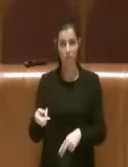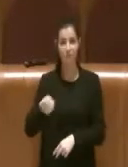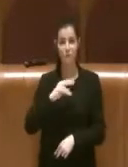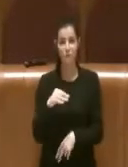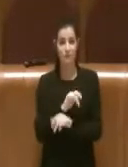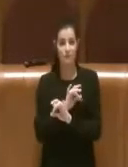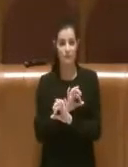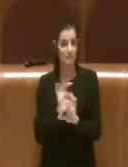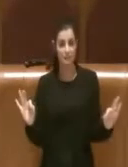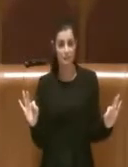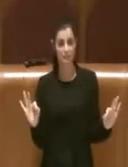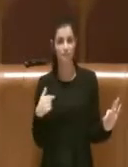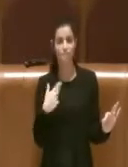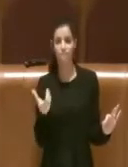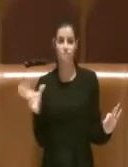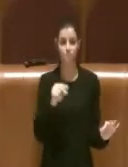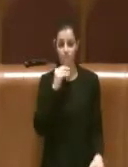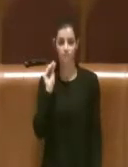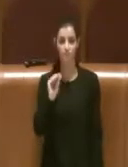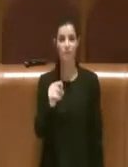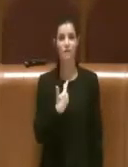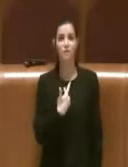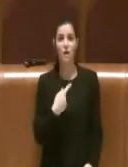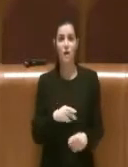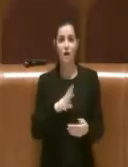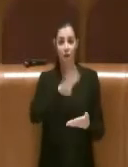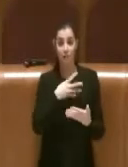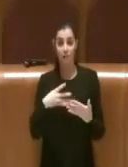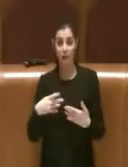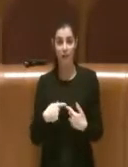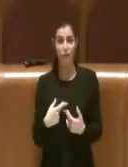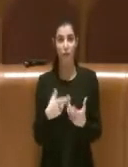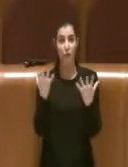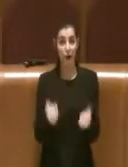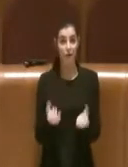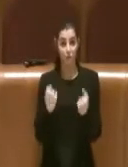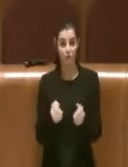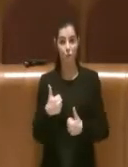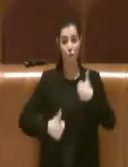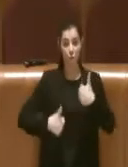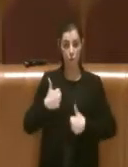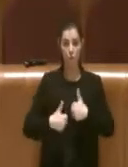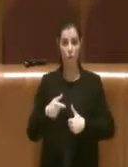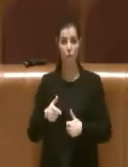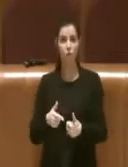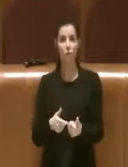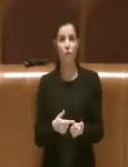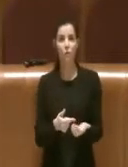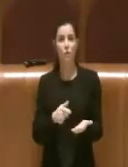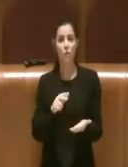ribadire il fatto che esiste un piano assunzionale ed un concorso le cui prove sono state